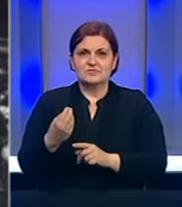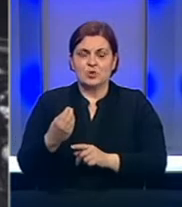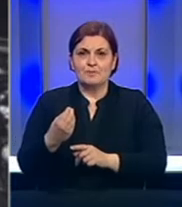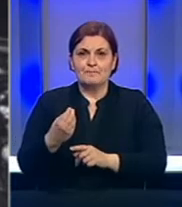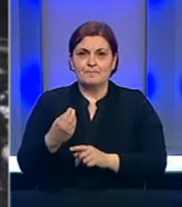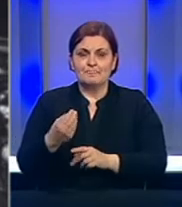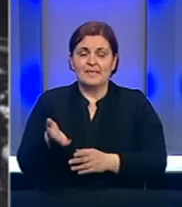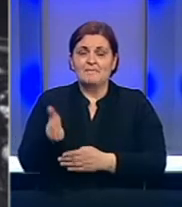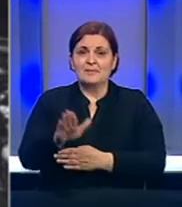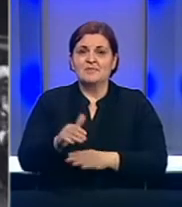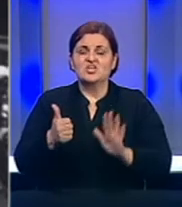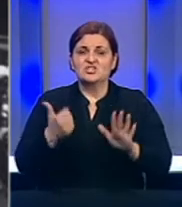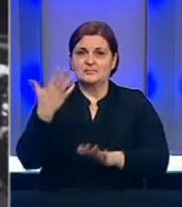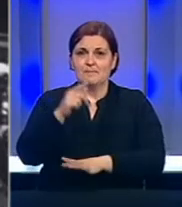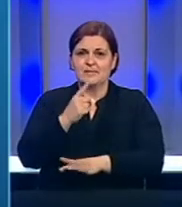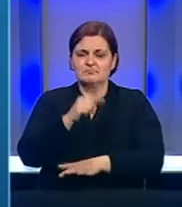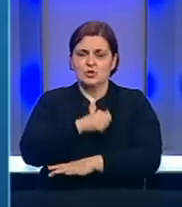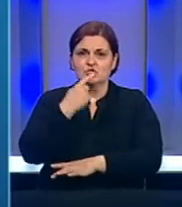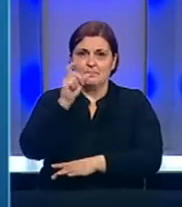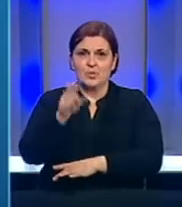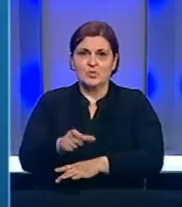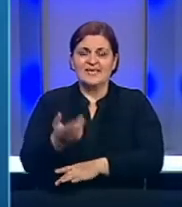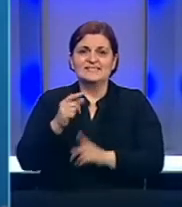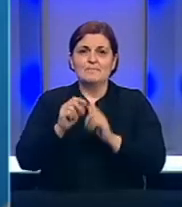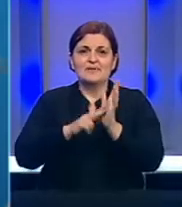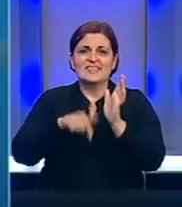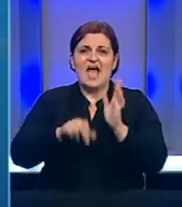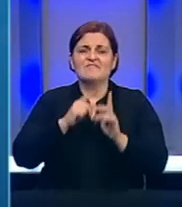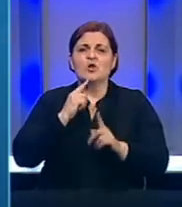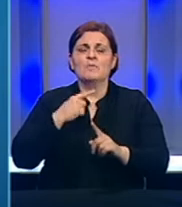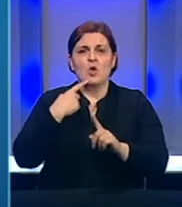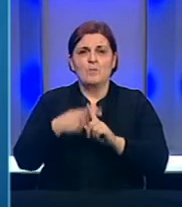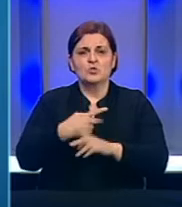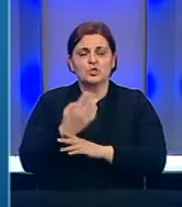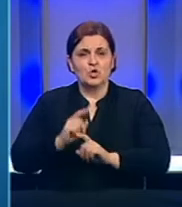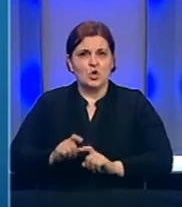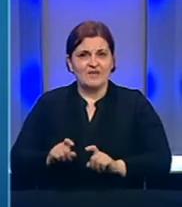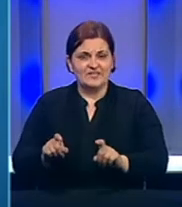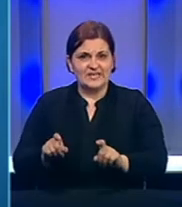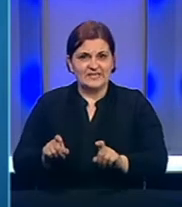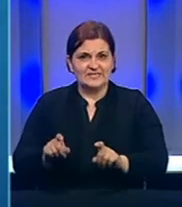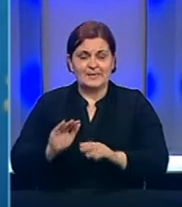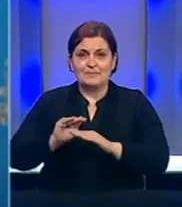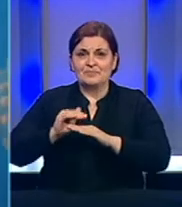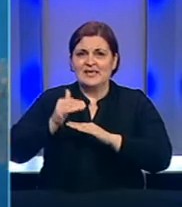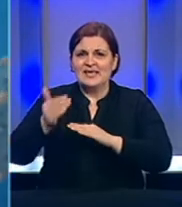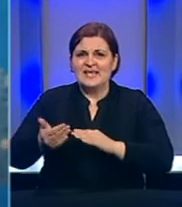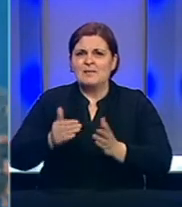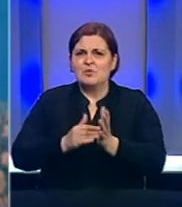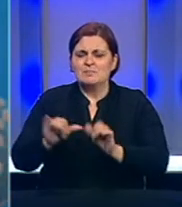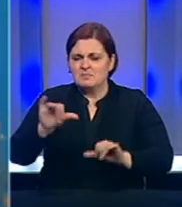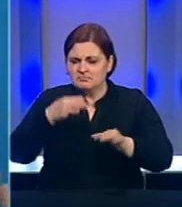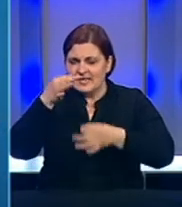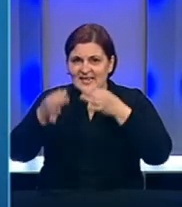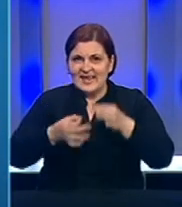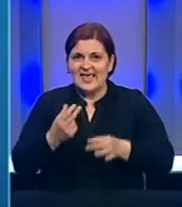Srpske preminuo je 65-godišnji muškarac iz Prnjavora koji je bio pozitivan na COVID-19. Nakon obavljenih laboratorijskih